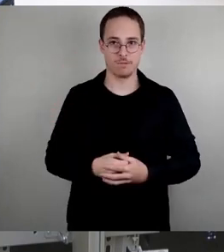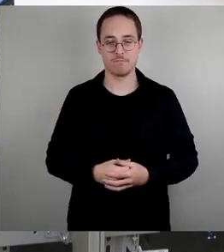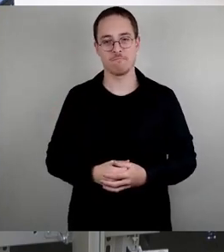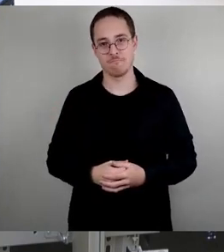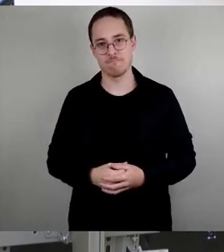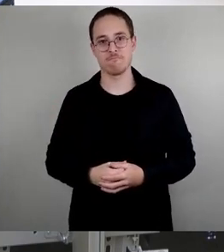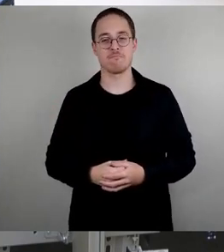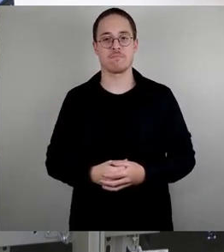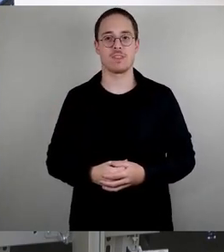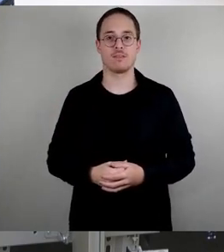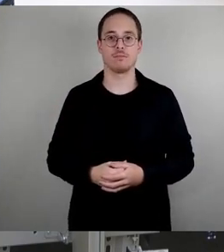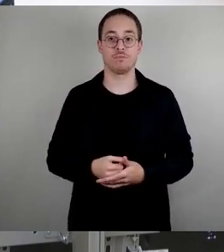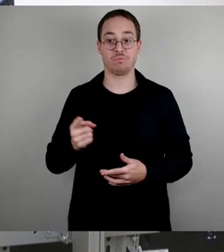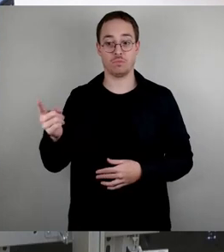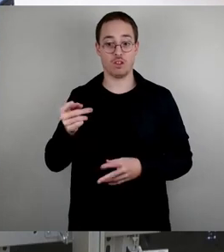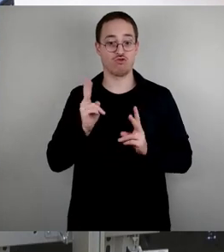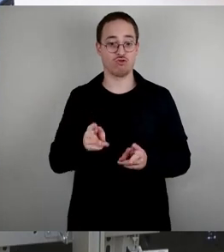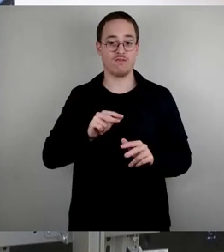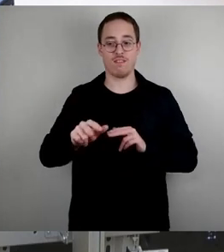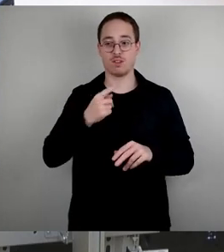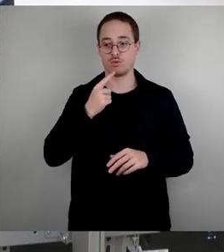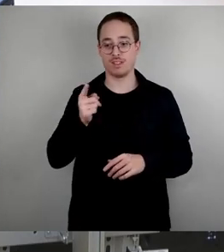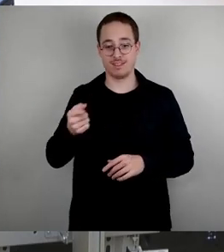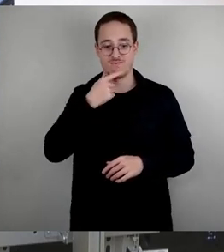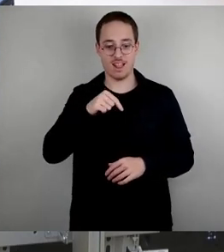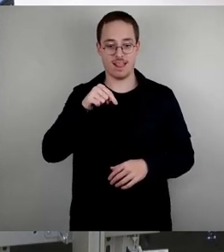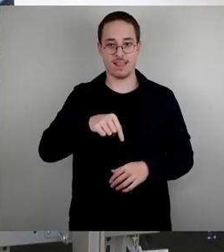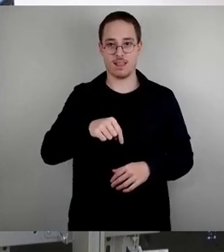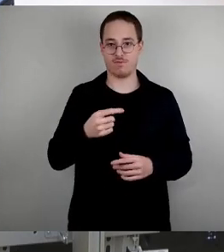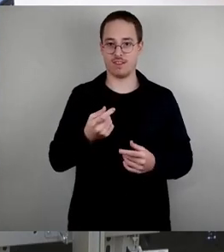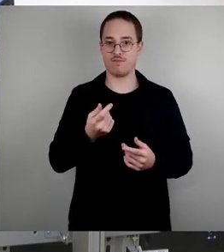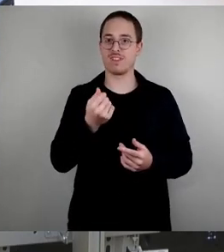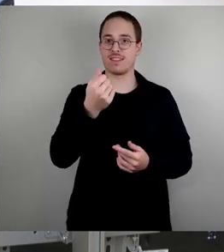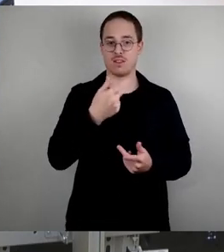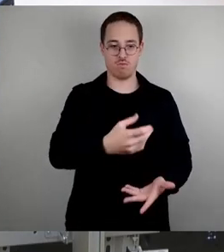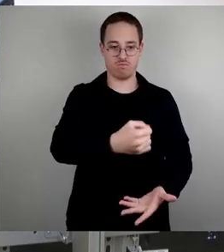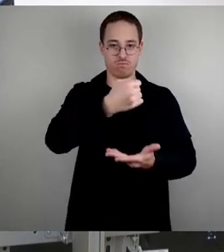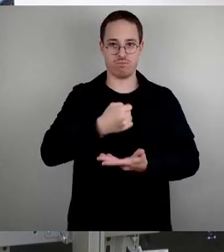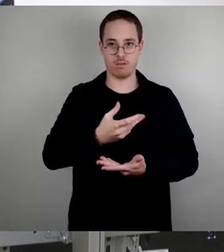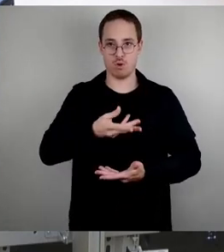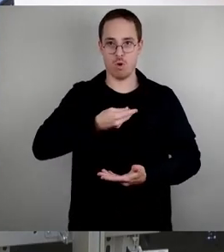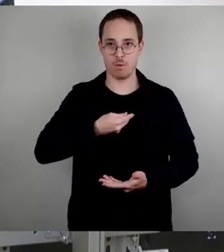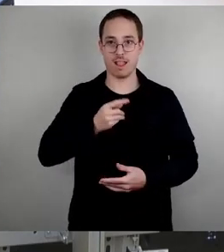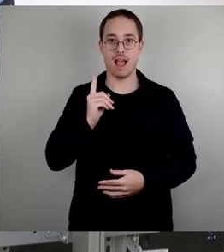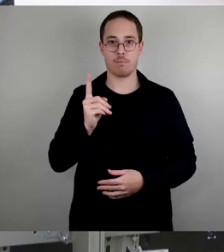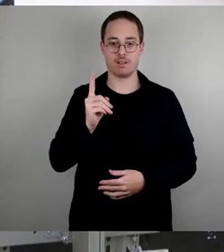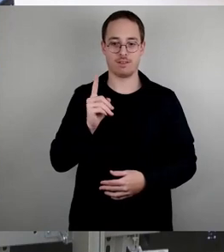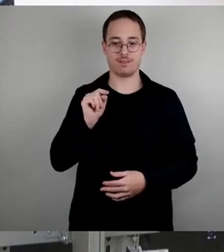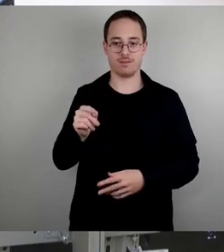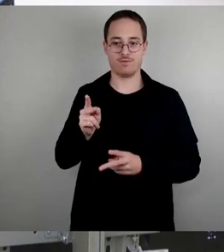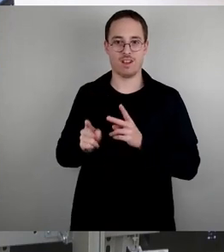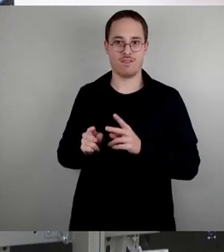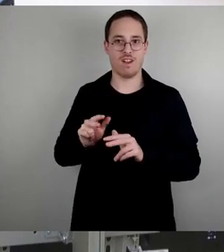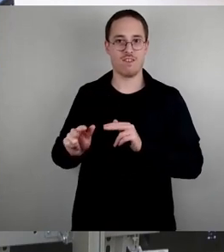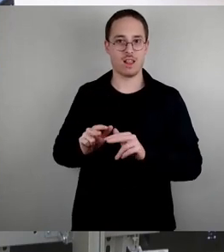finanziert haben, sagt aber, sie hat selber nicht das Geld von, hören Sie bitte genau zu, drei bis fünf Euro pro Asylbewerber plus